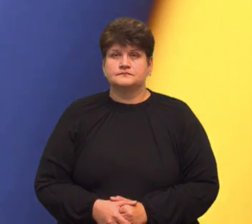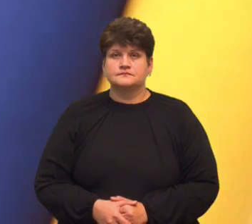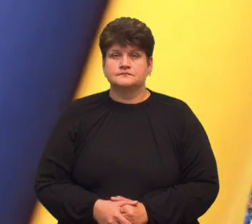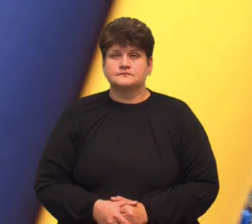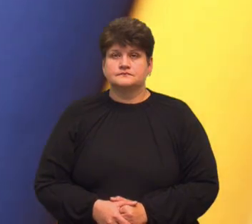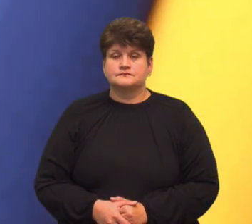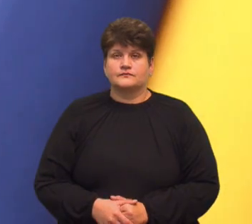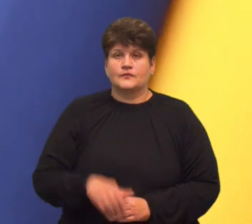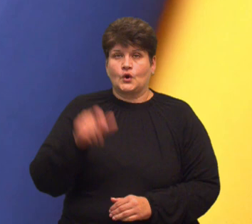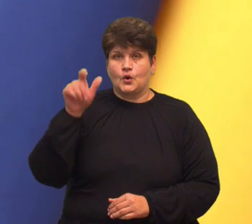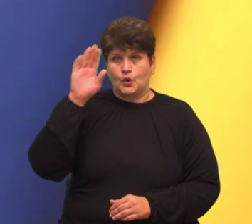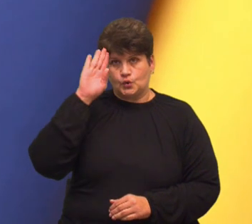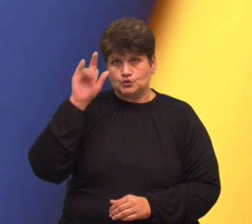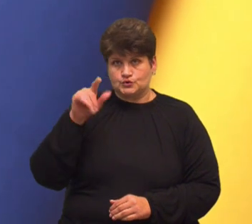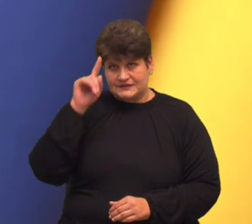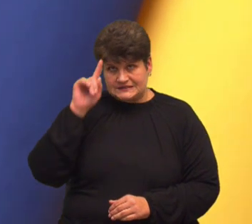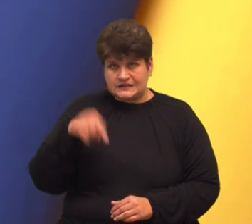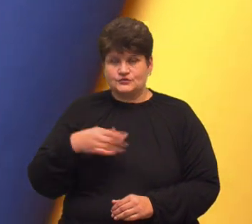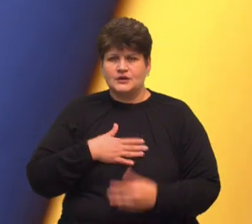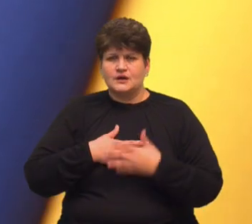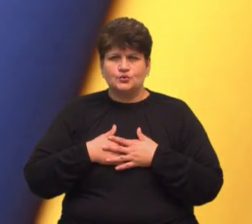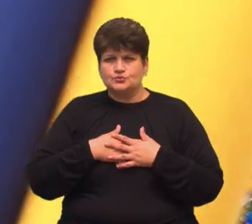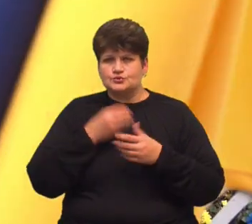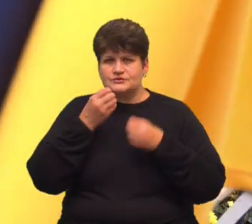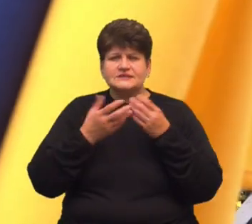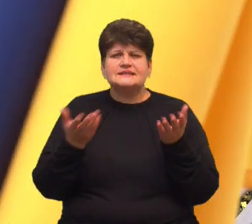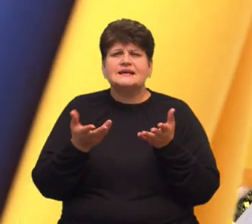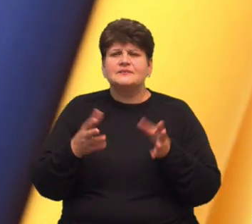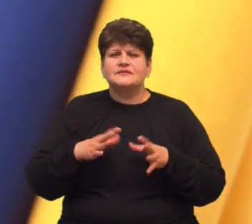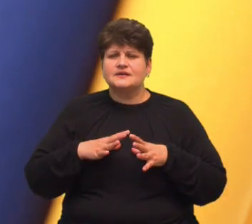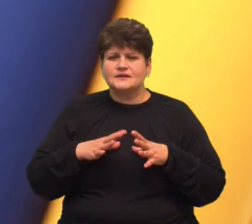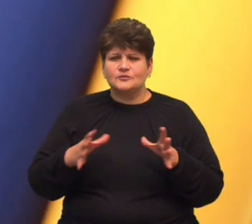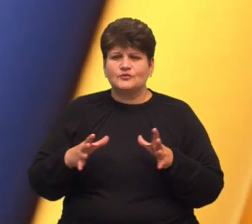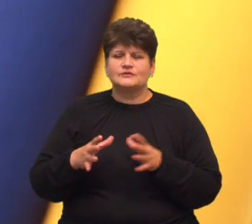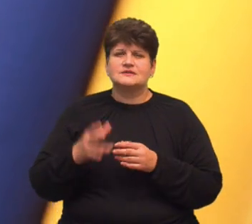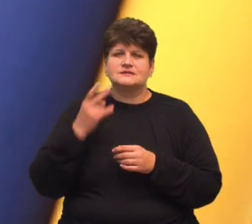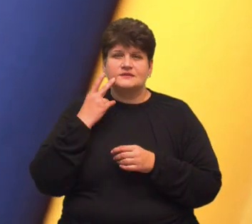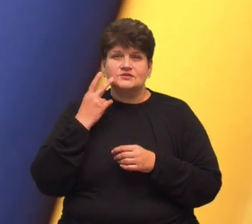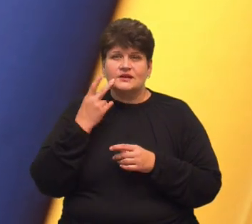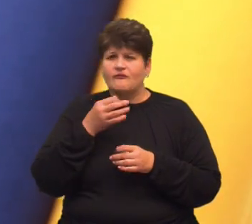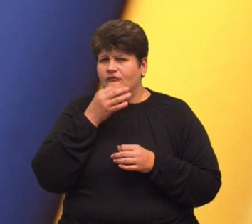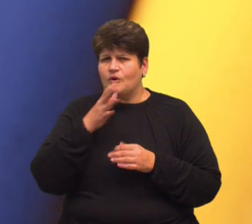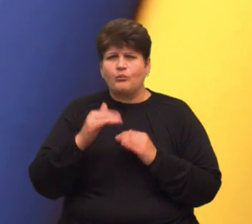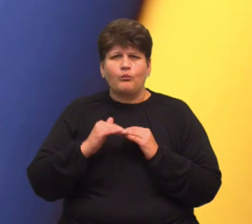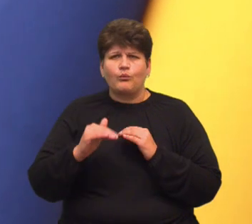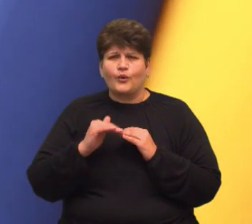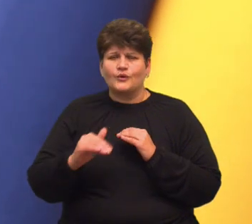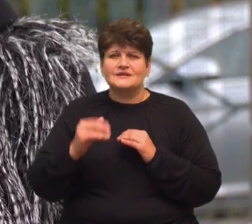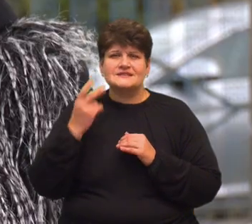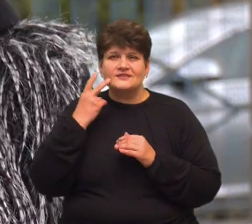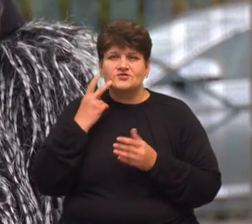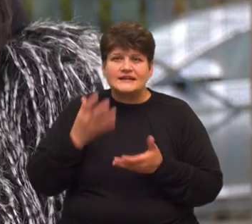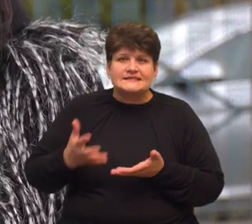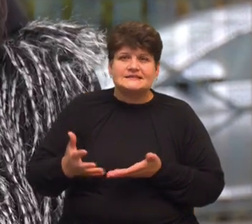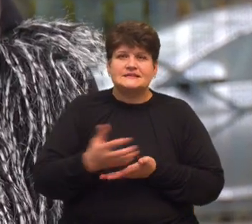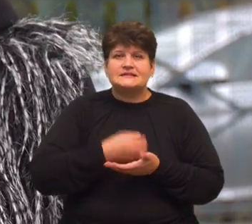Чоловік знав, що я дуже люблю квіти. Завжди, де би він не був, я кажу, в будь-якому полі завжди нарва такий букет.